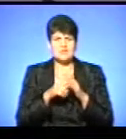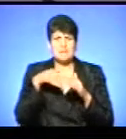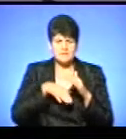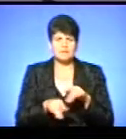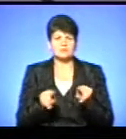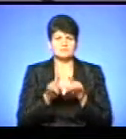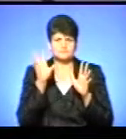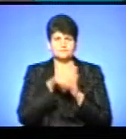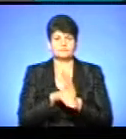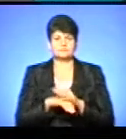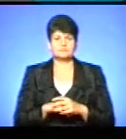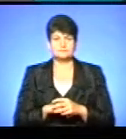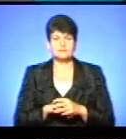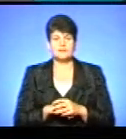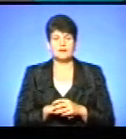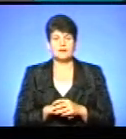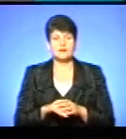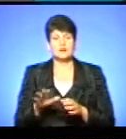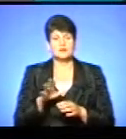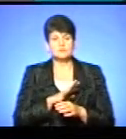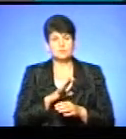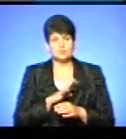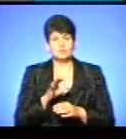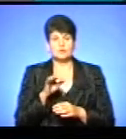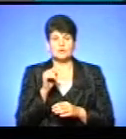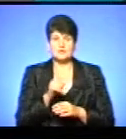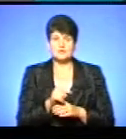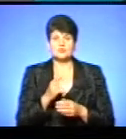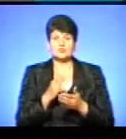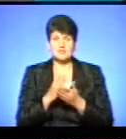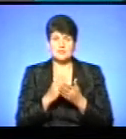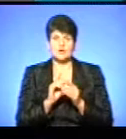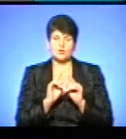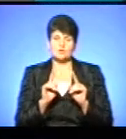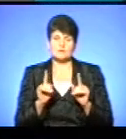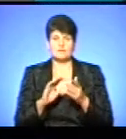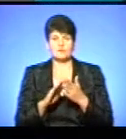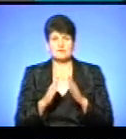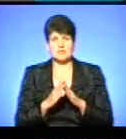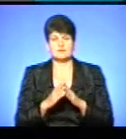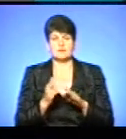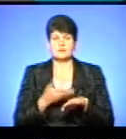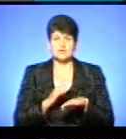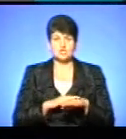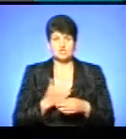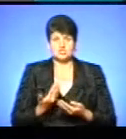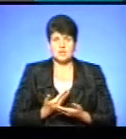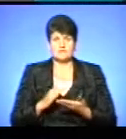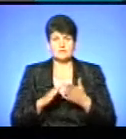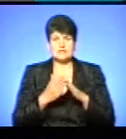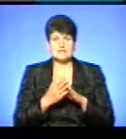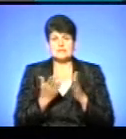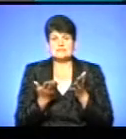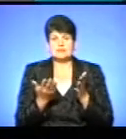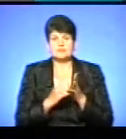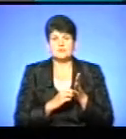враховувалося через загальну площу. Ішлося про те, що, ви сказали, що якісь певні особливі обставини, скрутні життєві обставини, і з певних причин